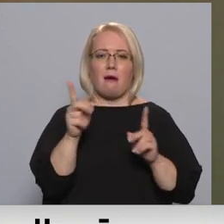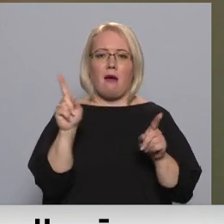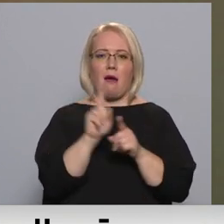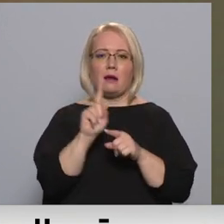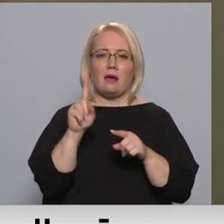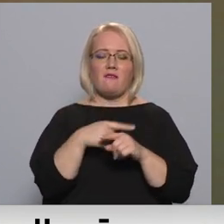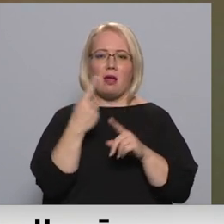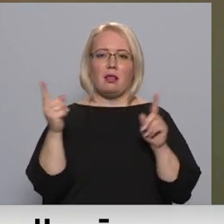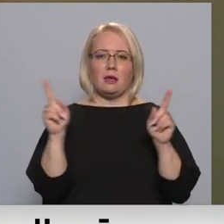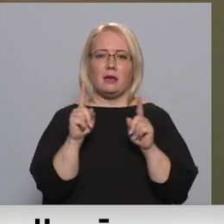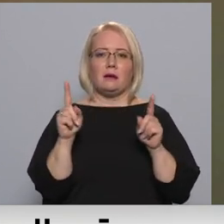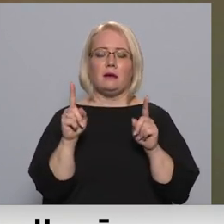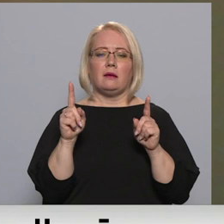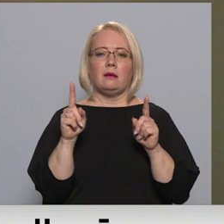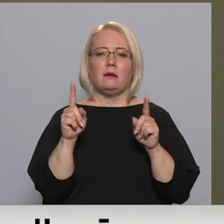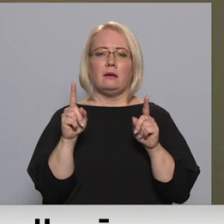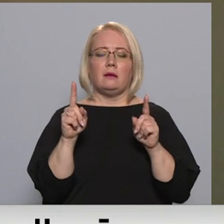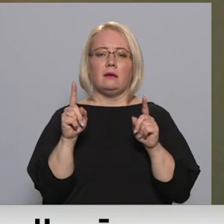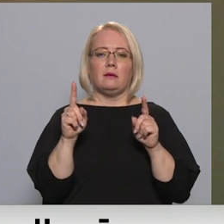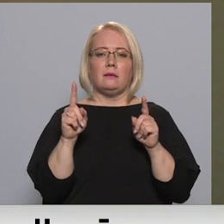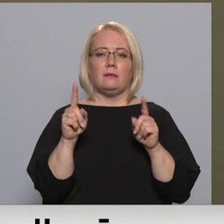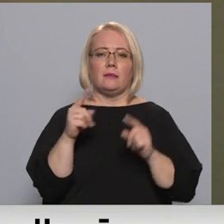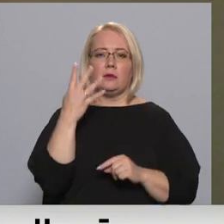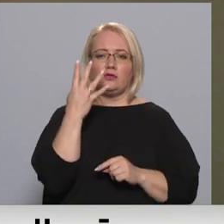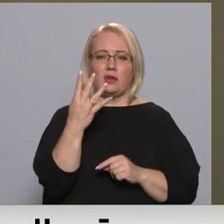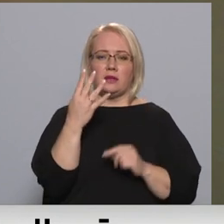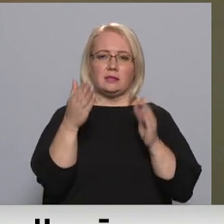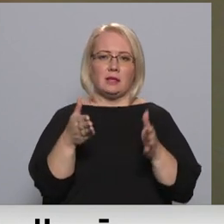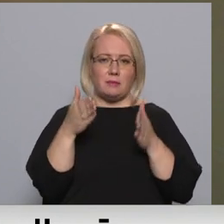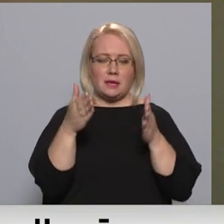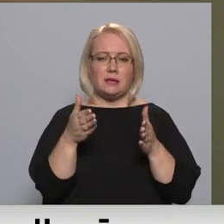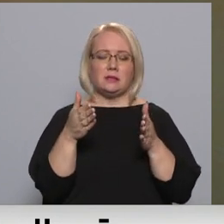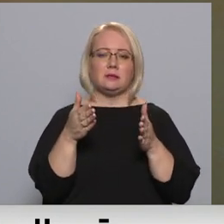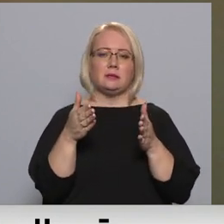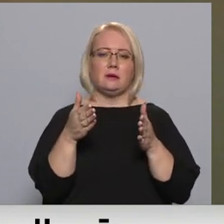vēl četras slimnīcas,